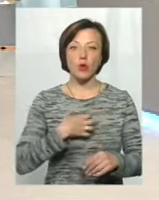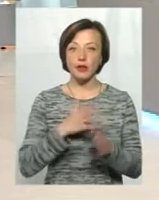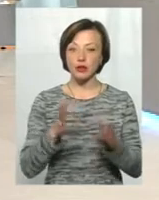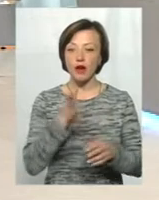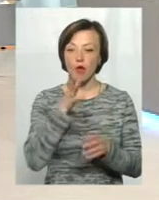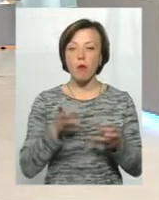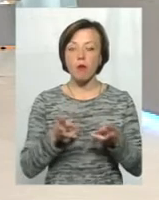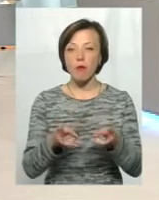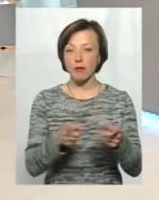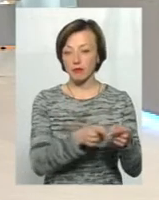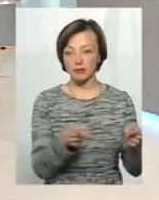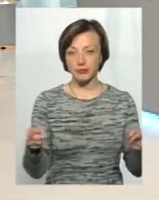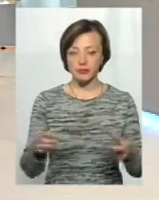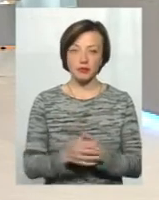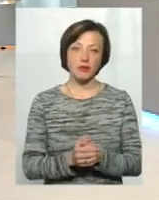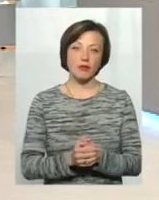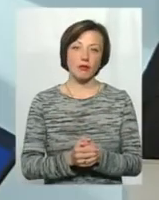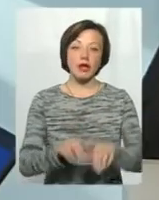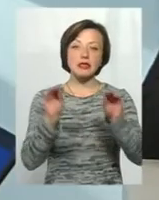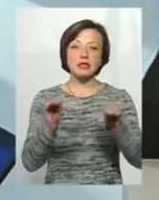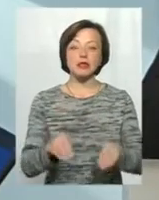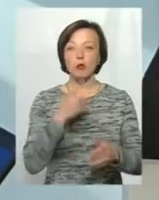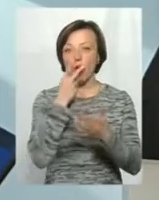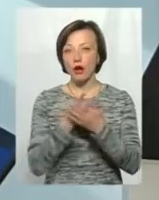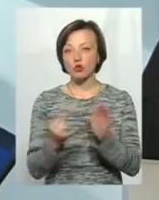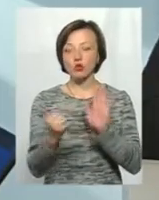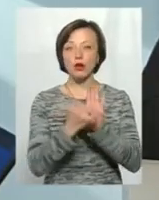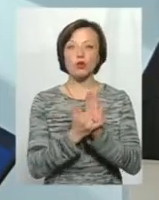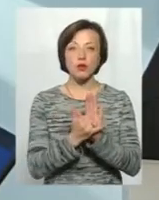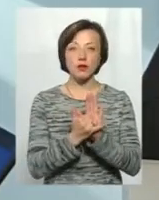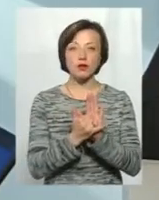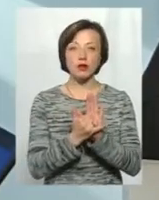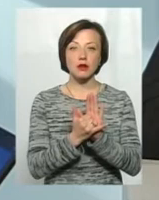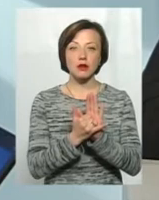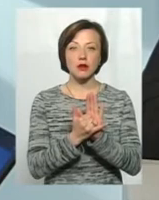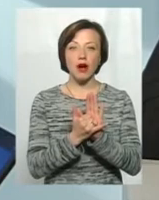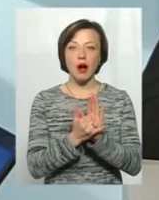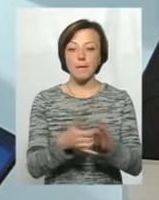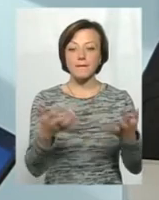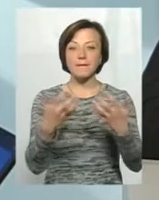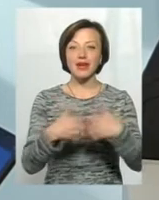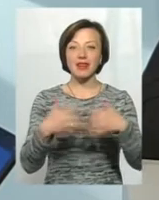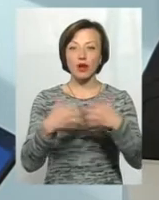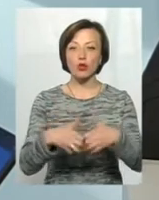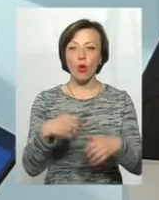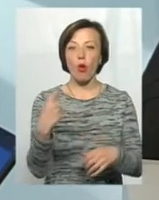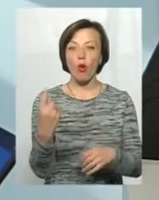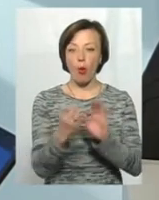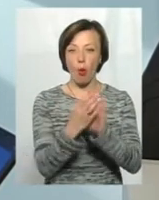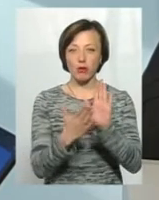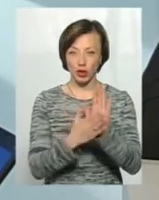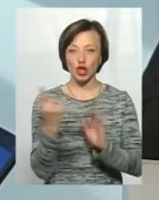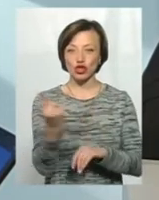опалюваний сезон. Статистика показує, що встановлення хоча б приладу обліку теплової енергії